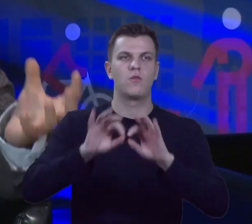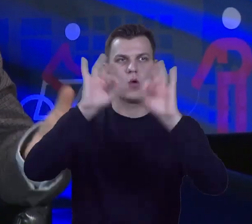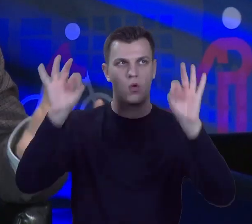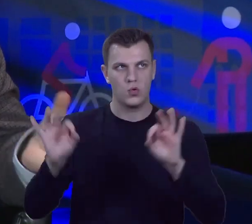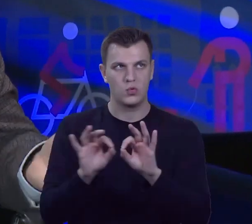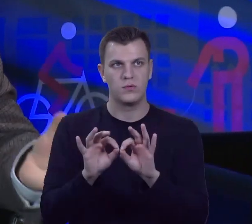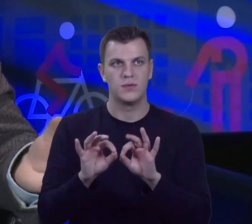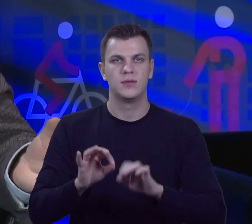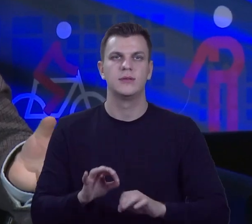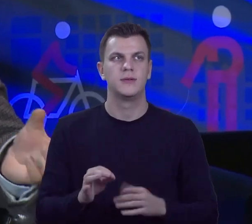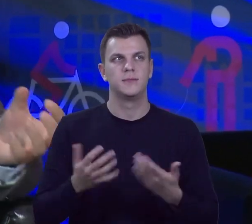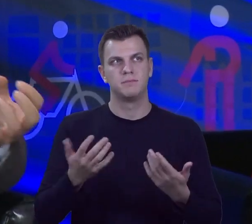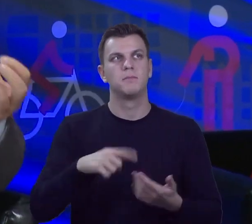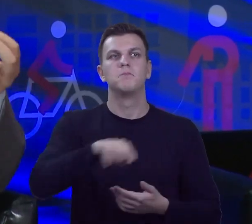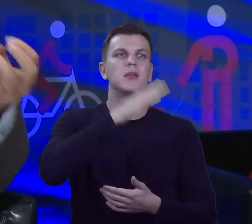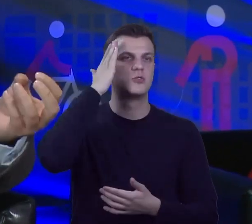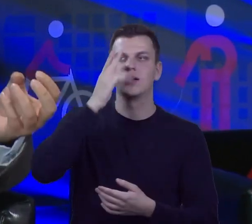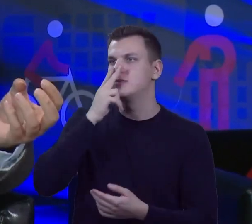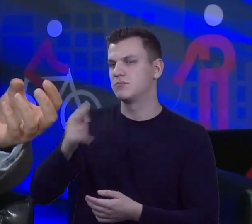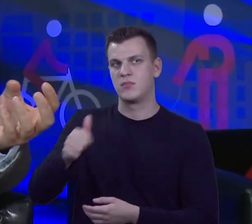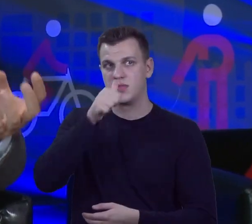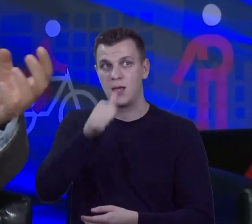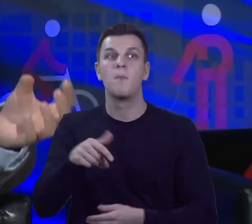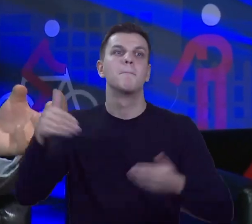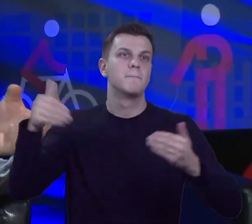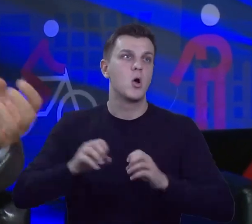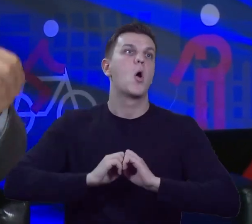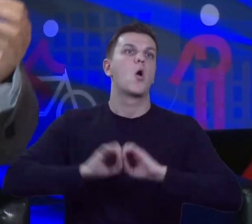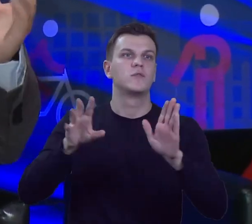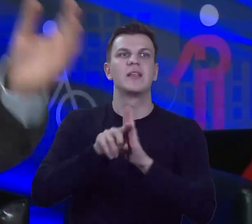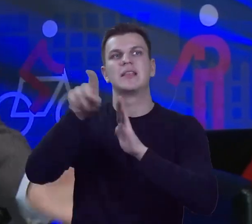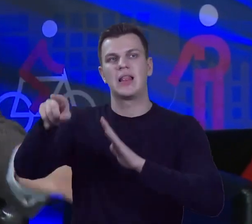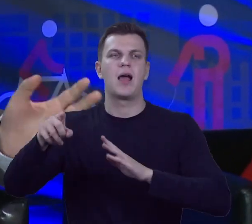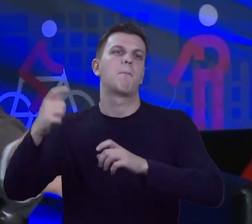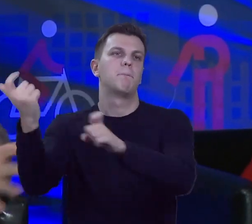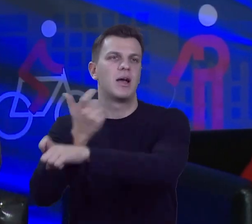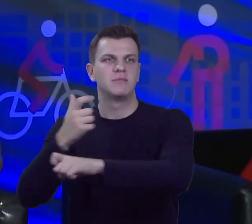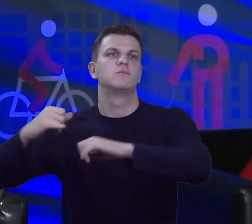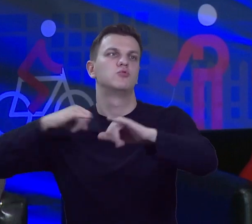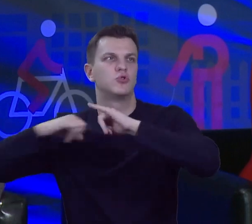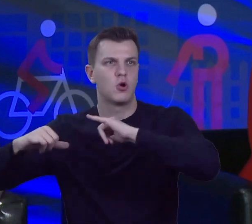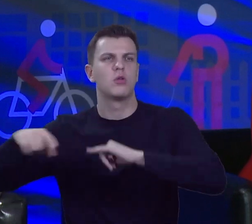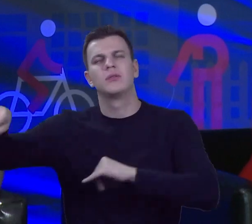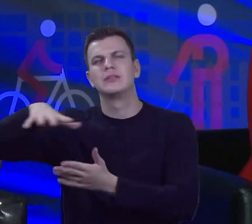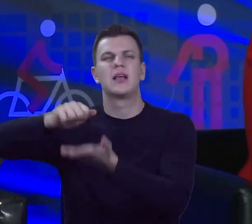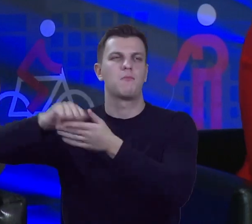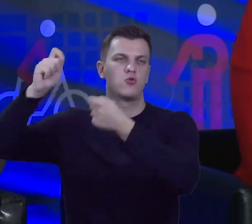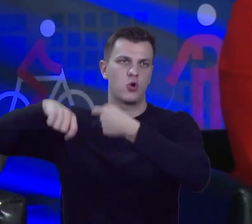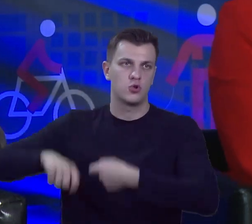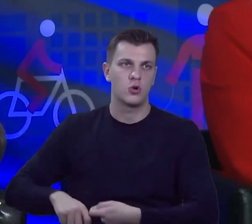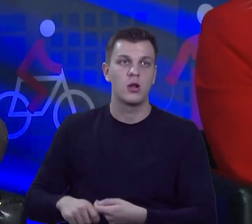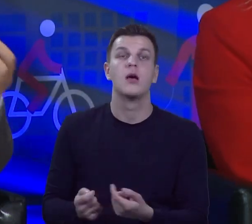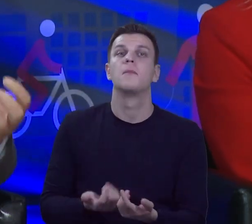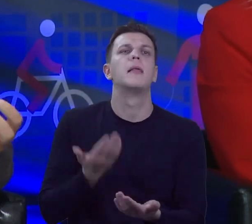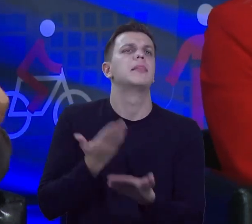wglądu mieszkańców. Niech składają te oświadczenia dla służb. Dla służb kontrolujących. Dlaczego?